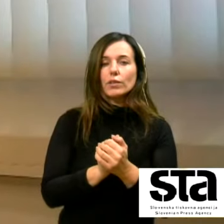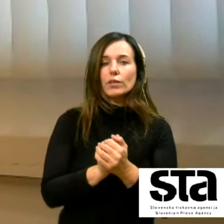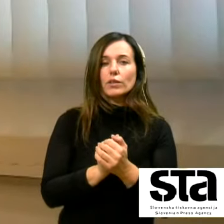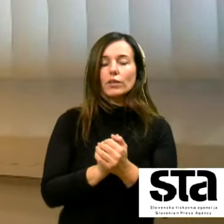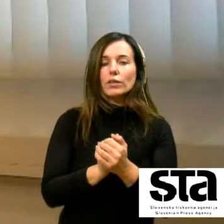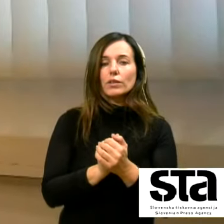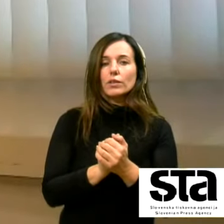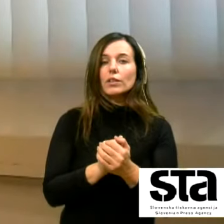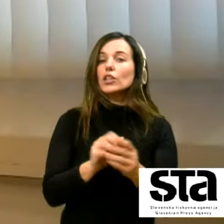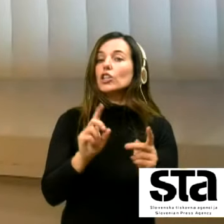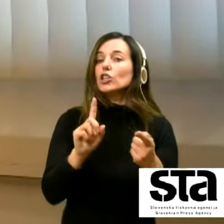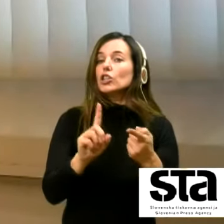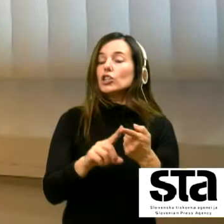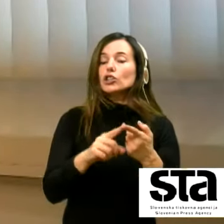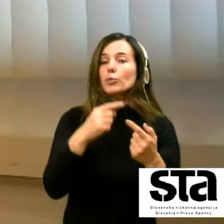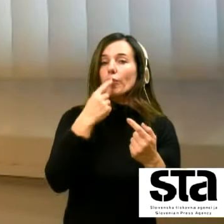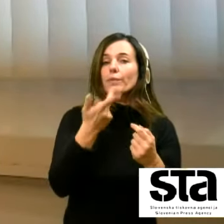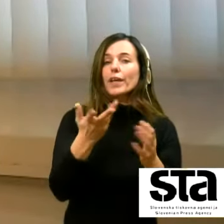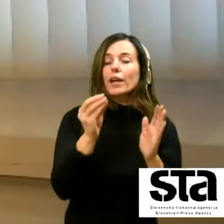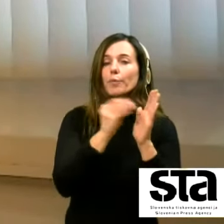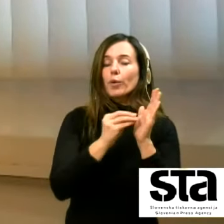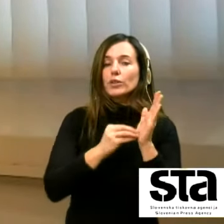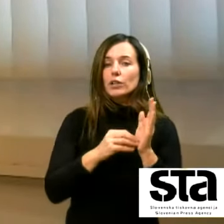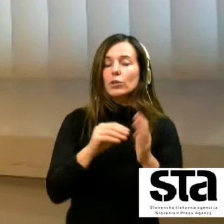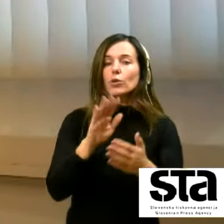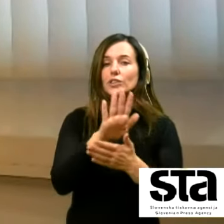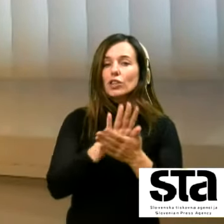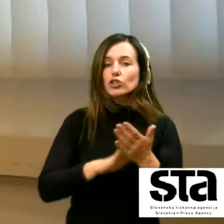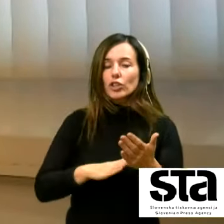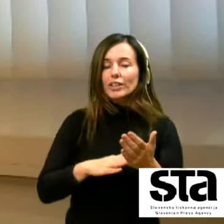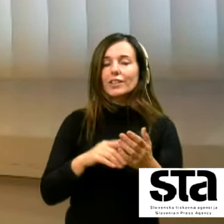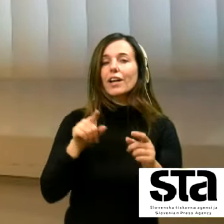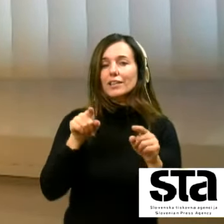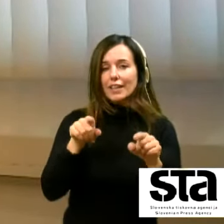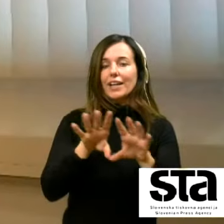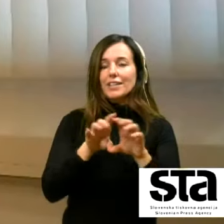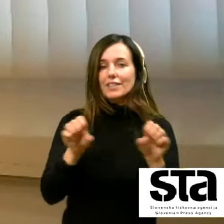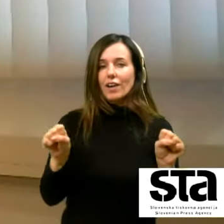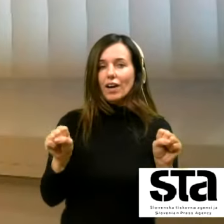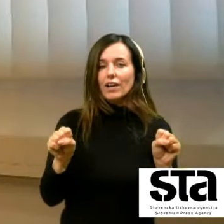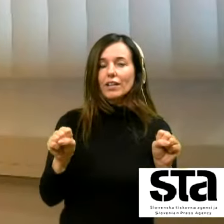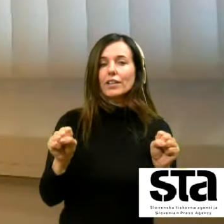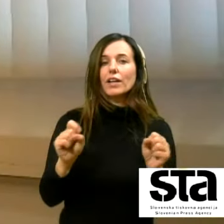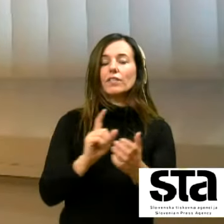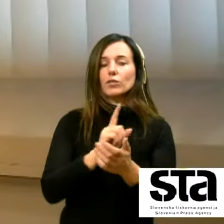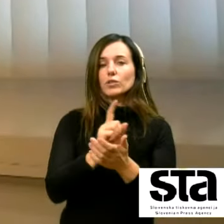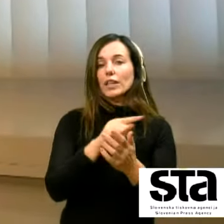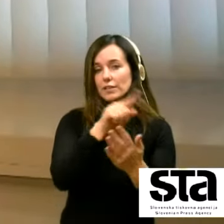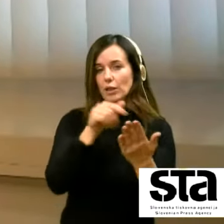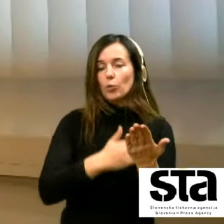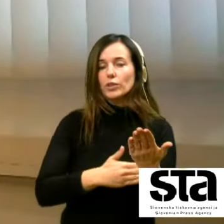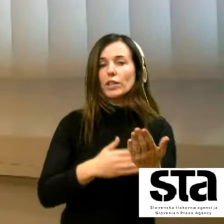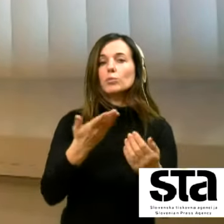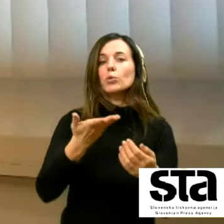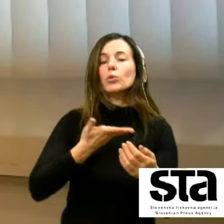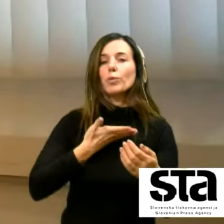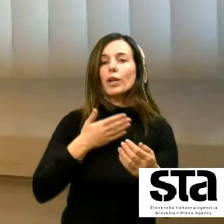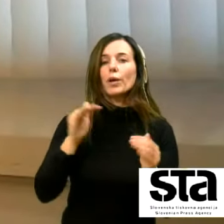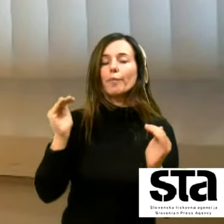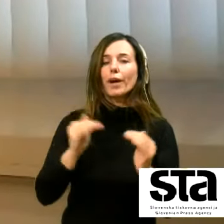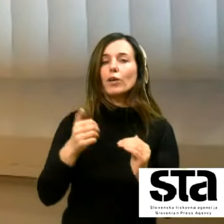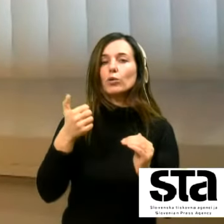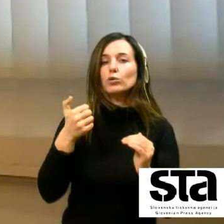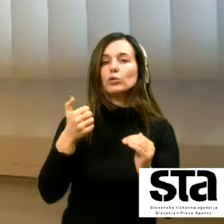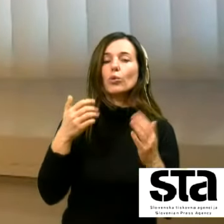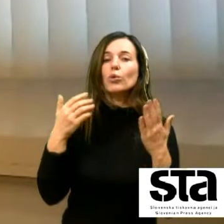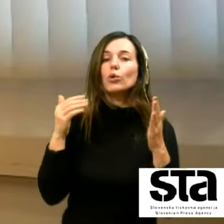mogoče če povem nekaj podatkov skupaj od začetka izvajanja in teh internetnih zanekljiv nadalj smo prijeli nekaj 106